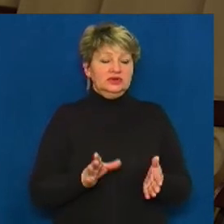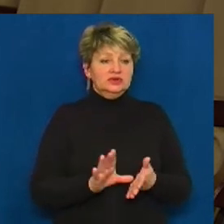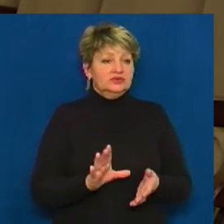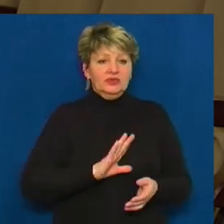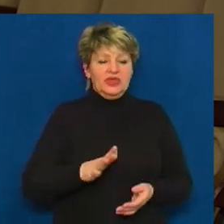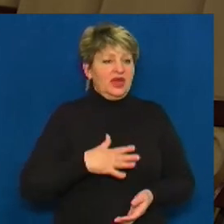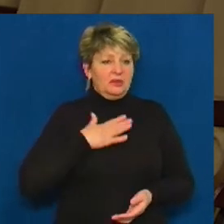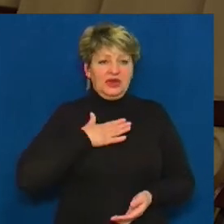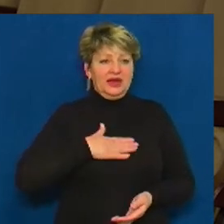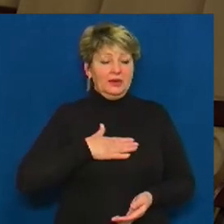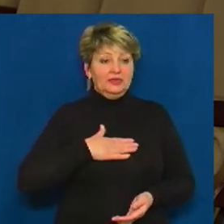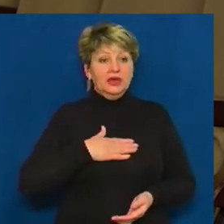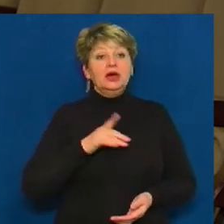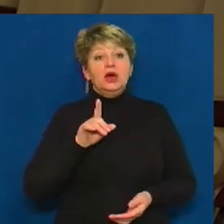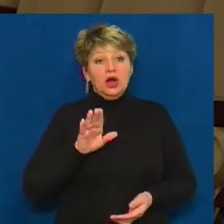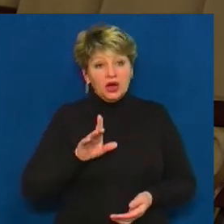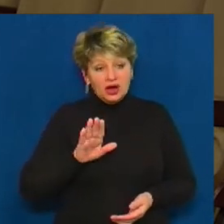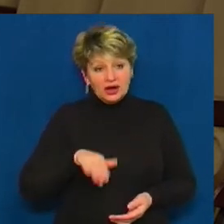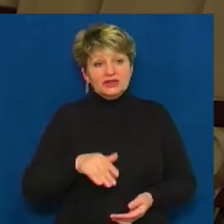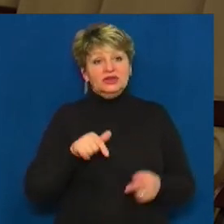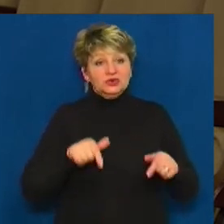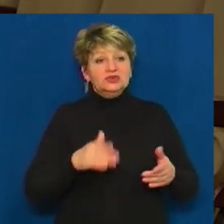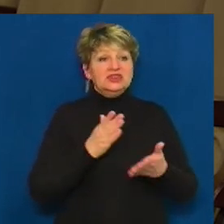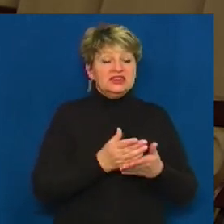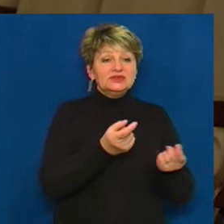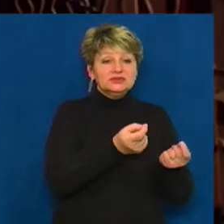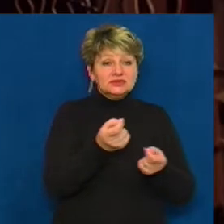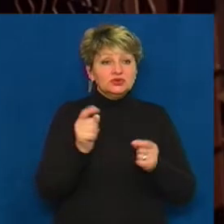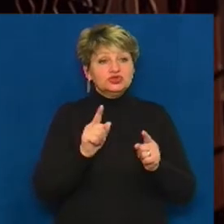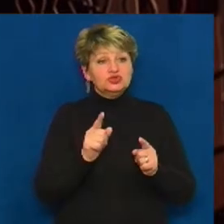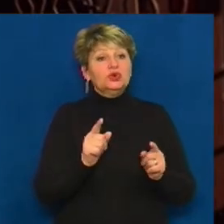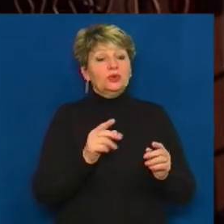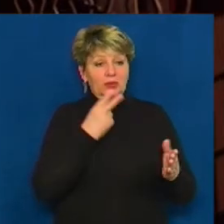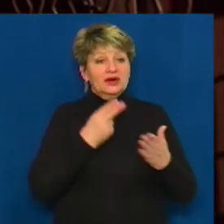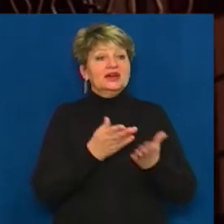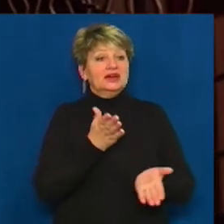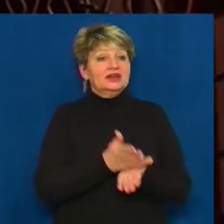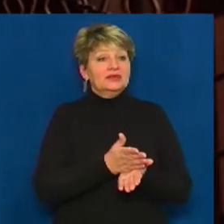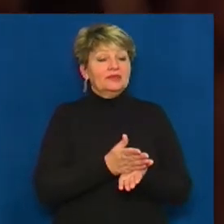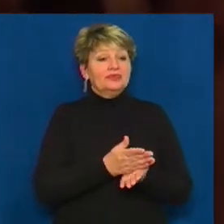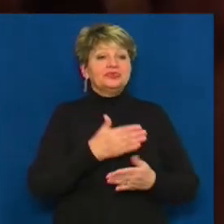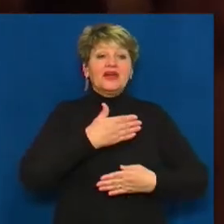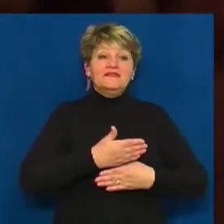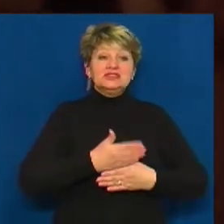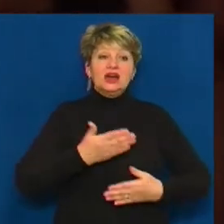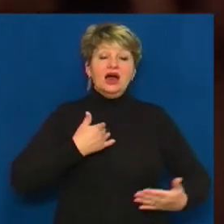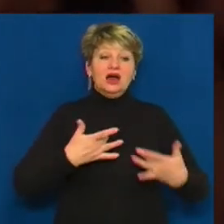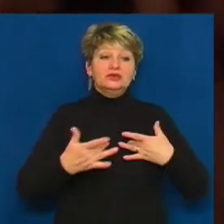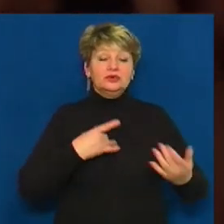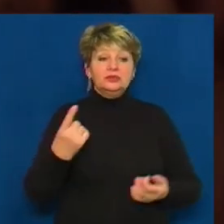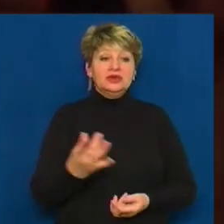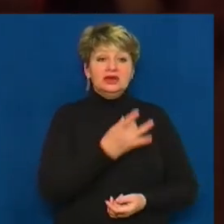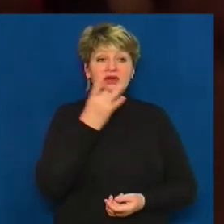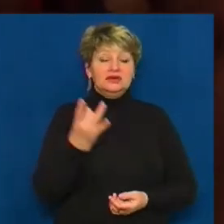неприємний. Хоча є деякі місця, але без цього не можна. У виставі «Сад Гетсиманський» актор вперше зіграв